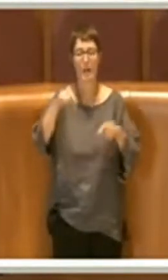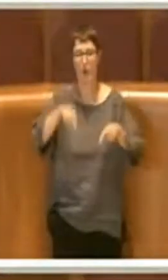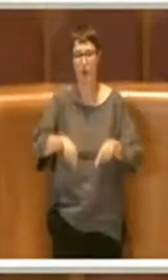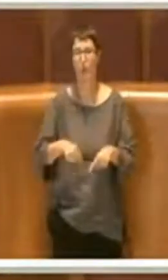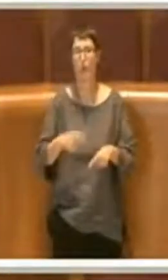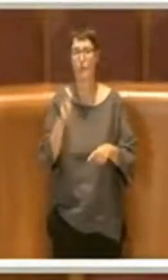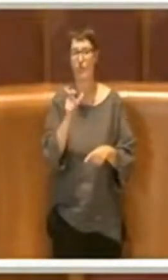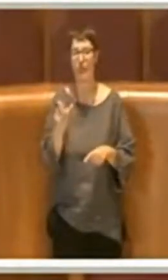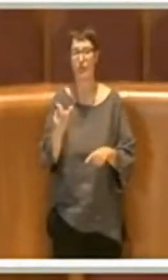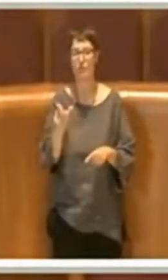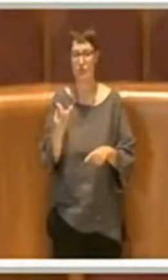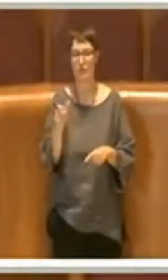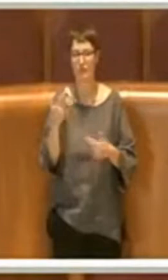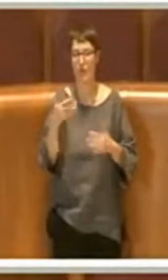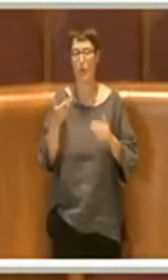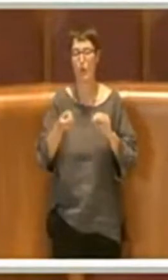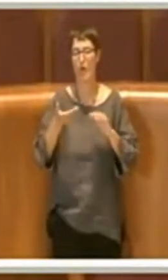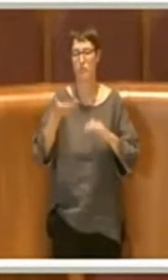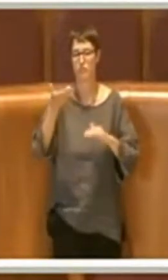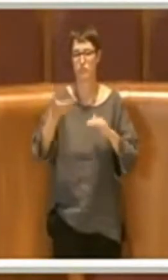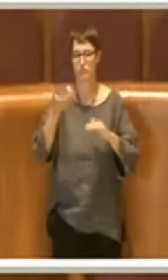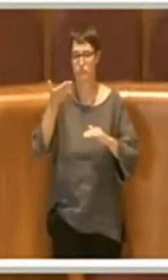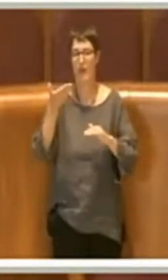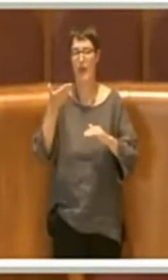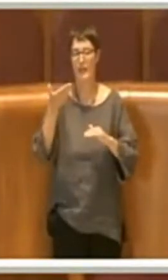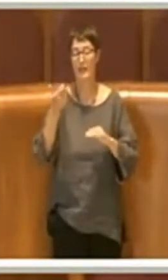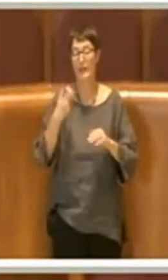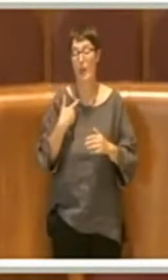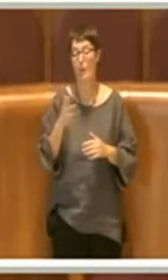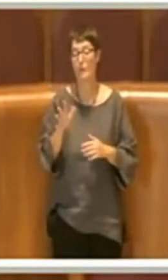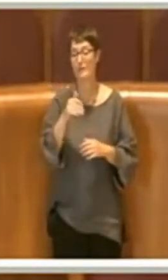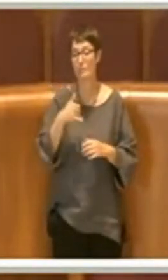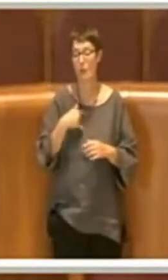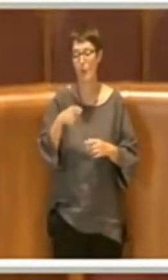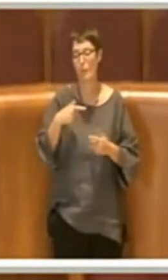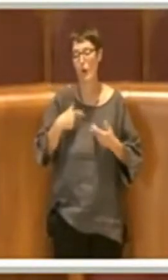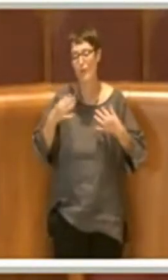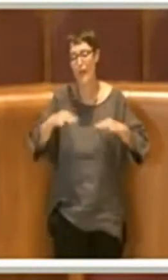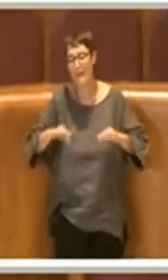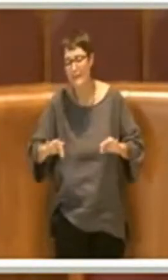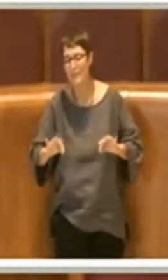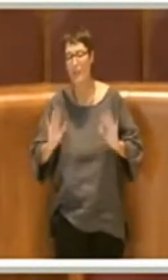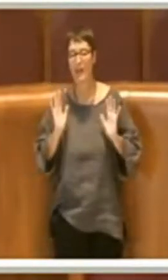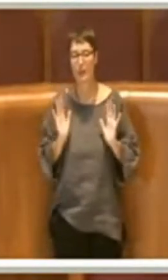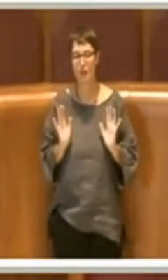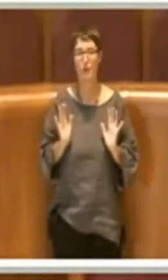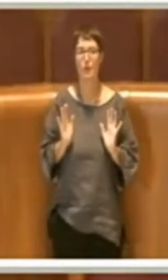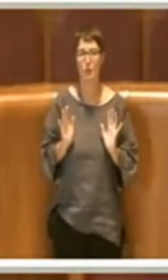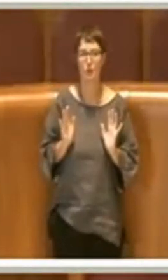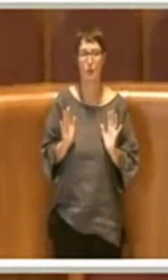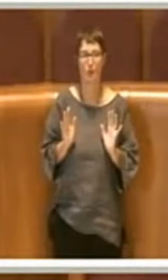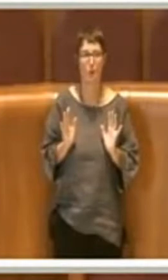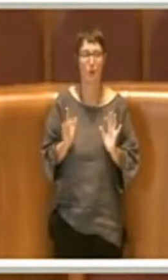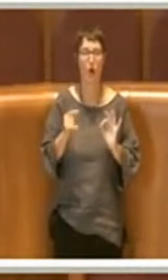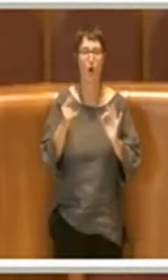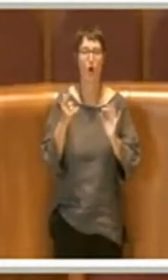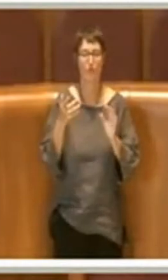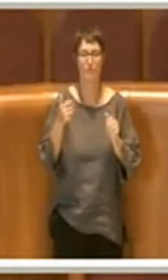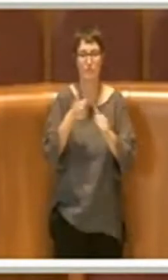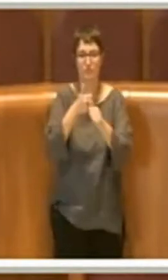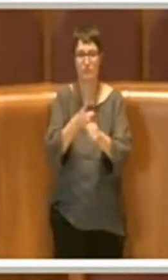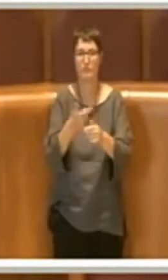ci sembra anche nel rispetto di quelli che sono i dettami del concordato preventivo di